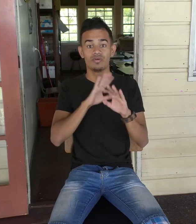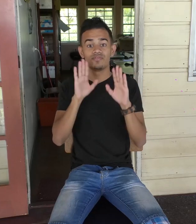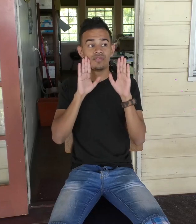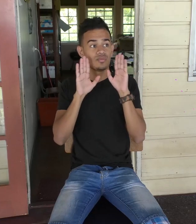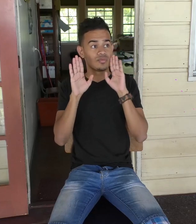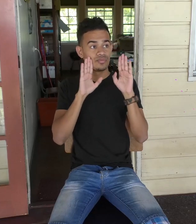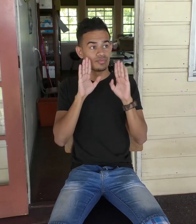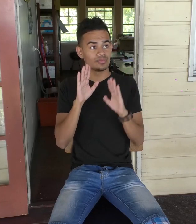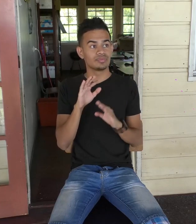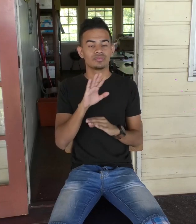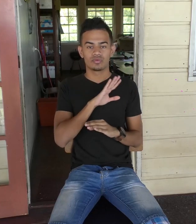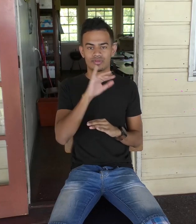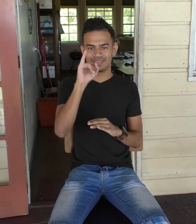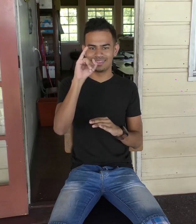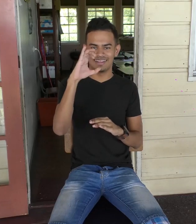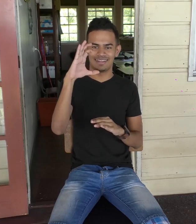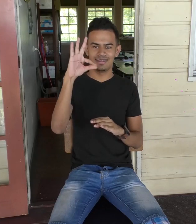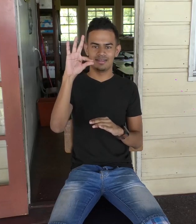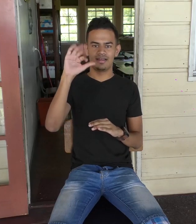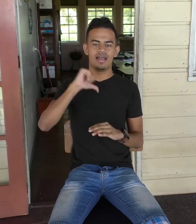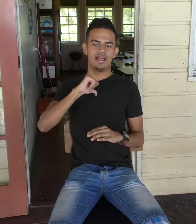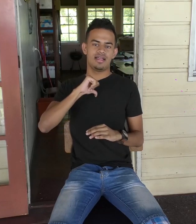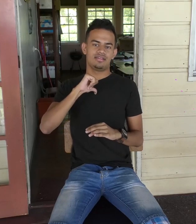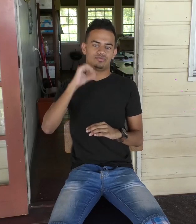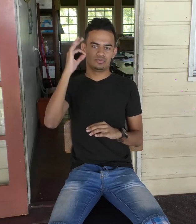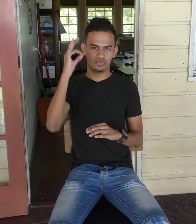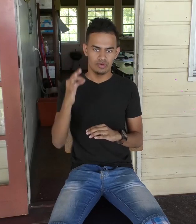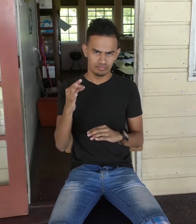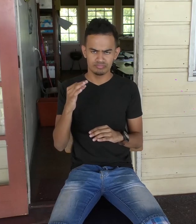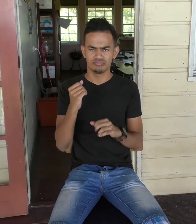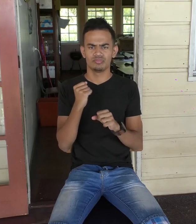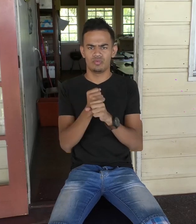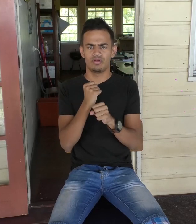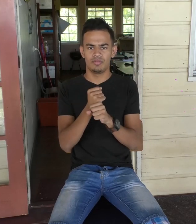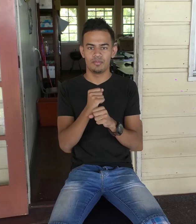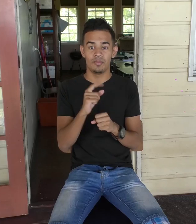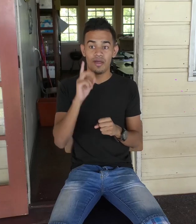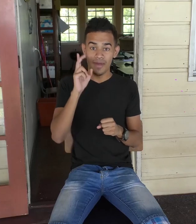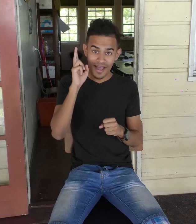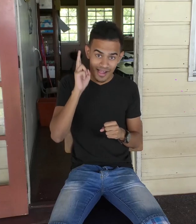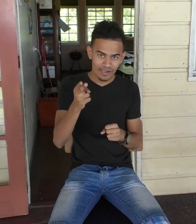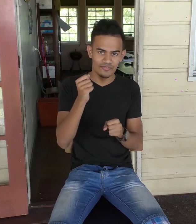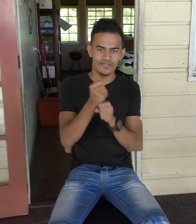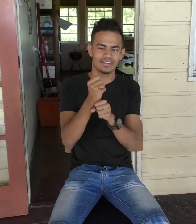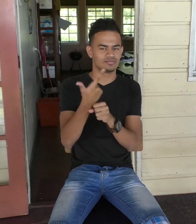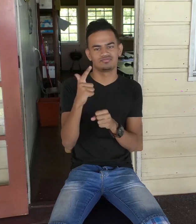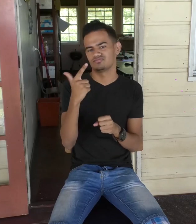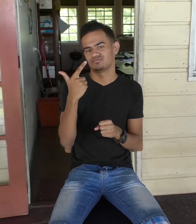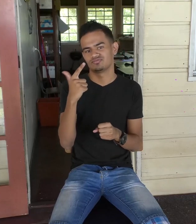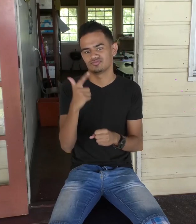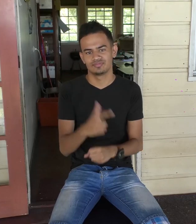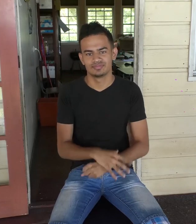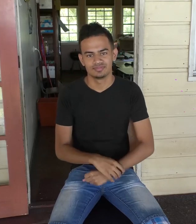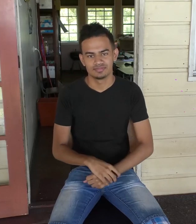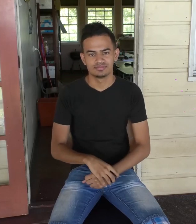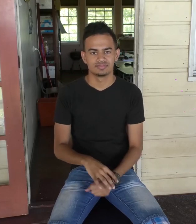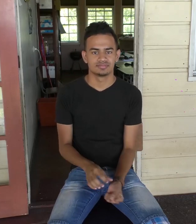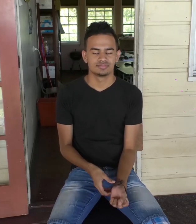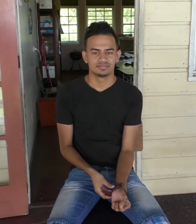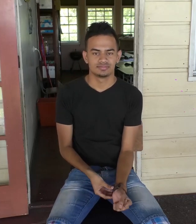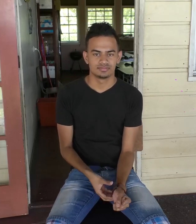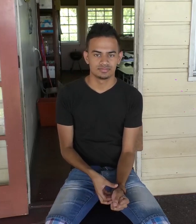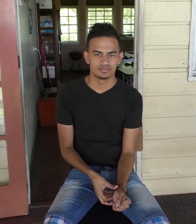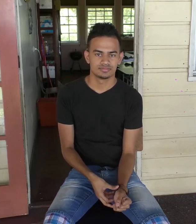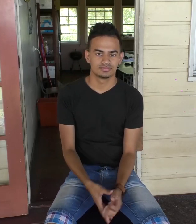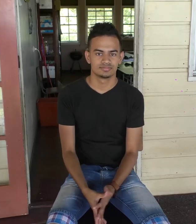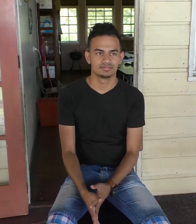ICT. Zou ik beter willen worden. zou mijn eigen ICT dingen willen maken. Maar echte werk